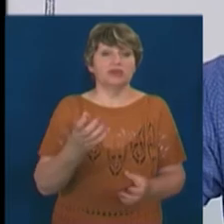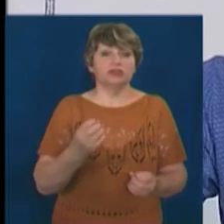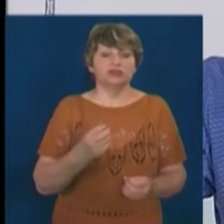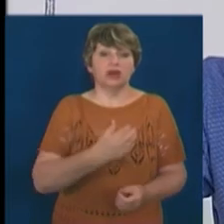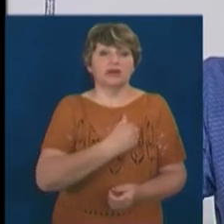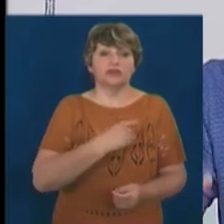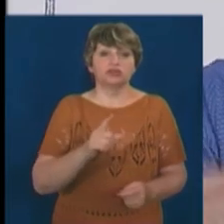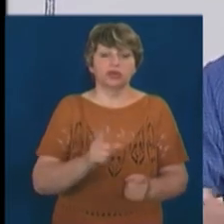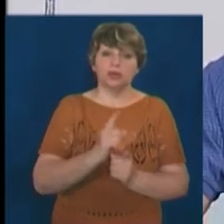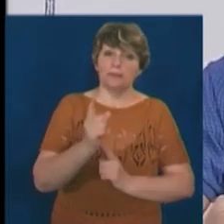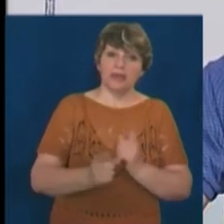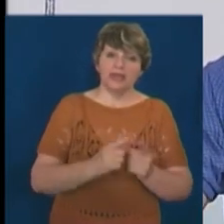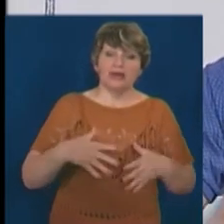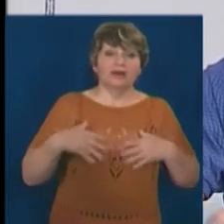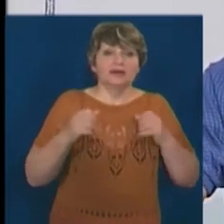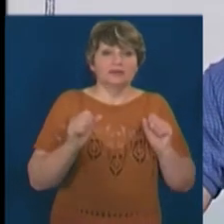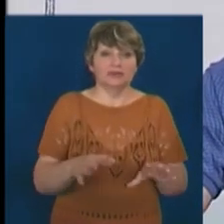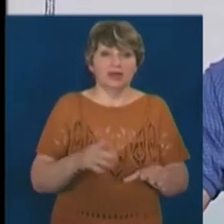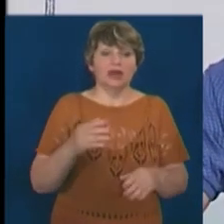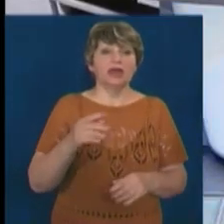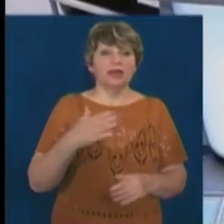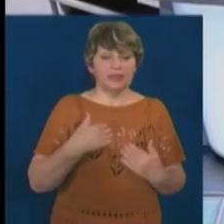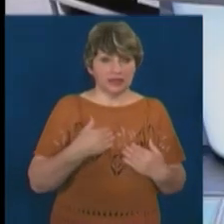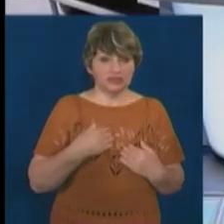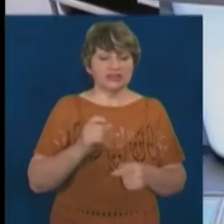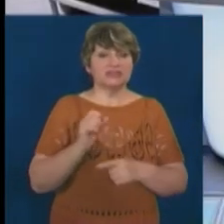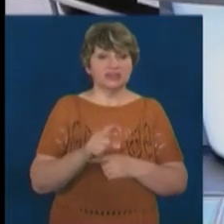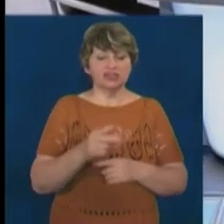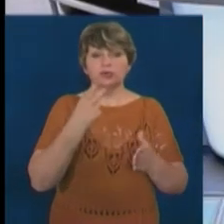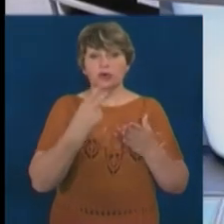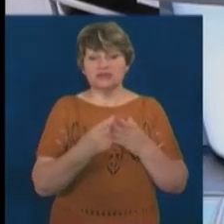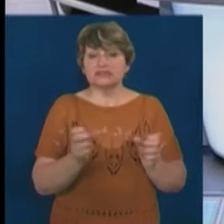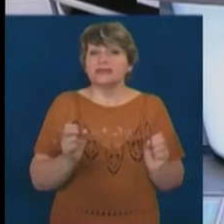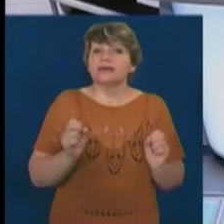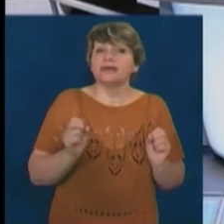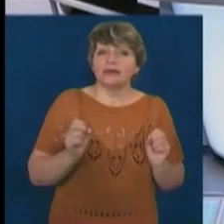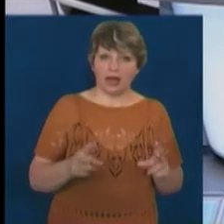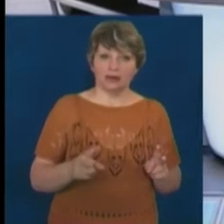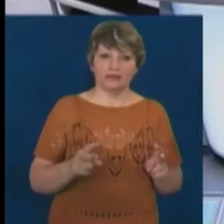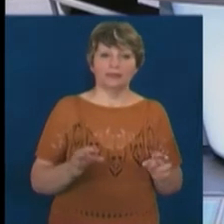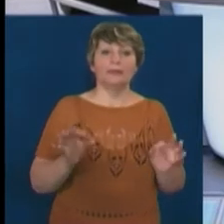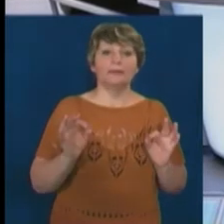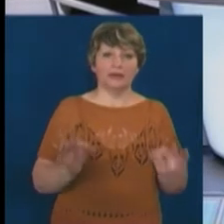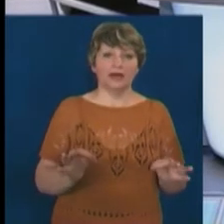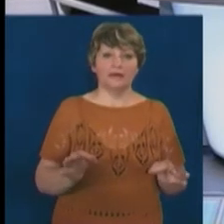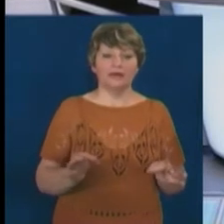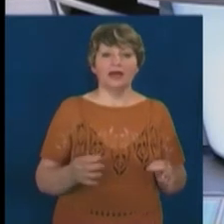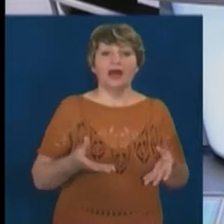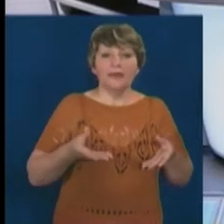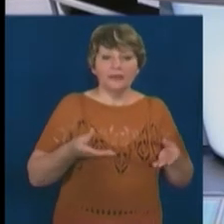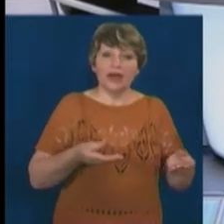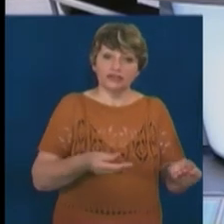щось змінювати. І наша задача просто показати, як. Дивляти їм інструмент. надихнути,